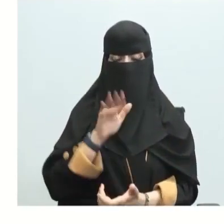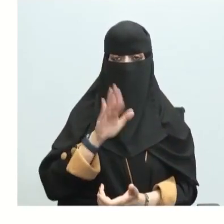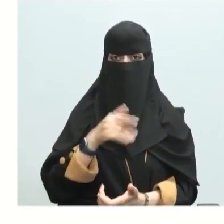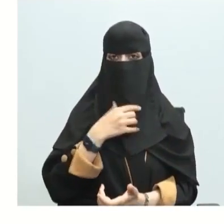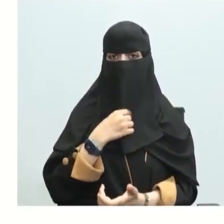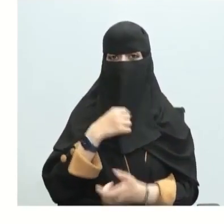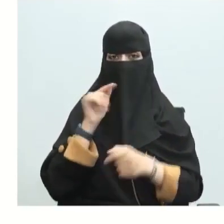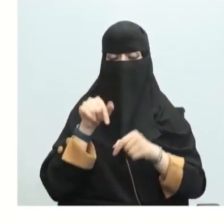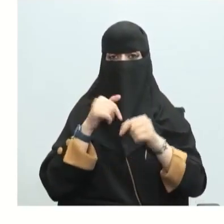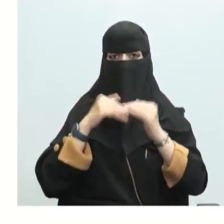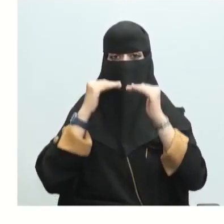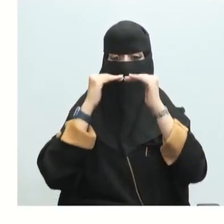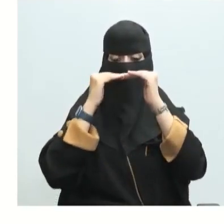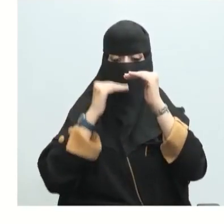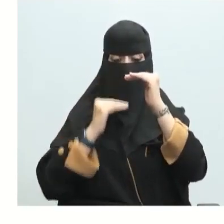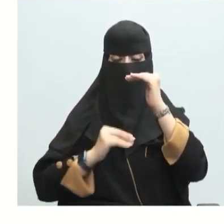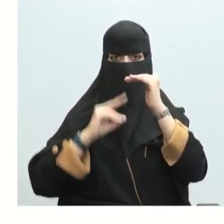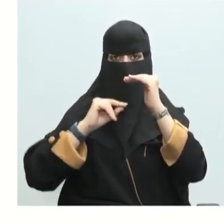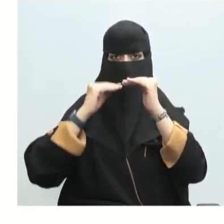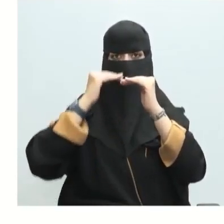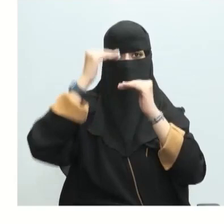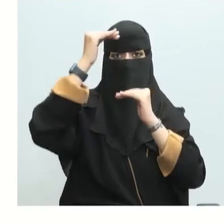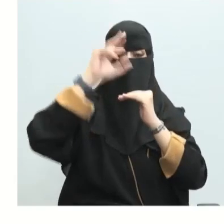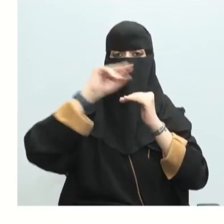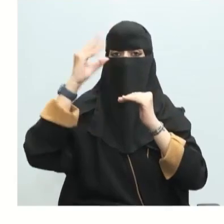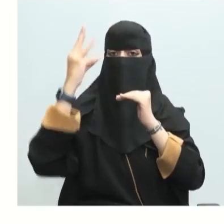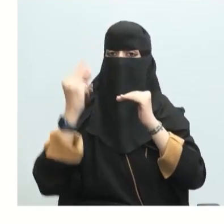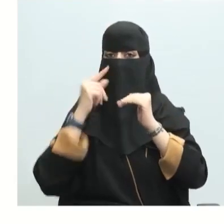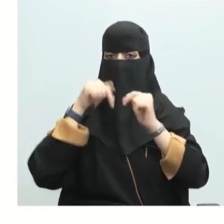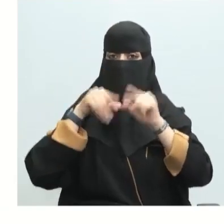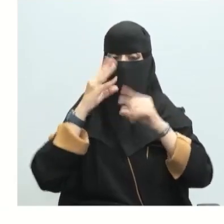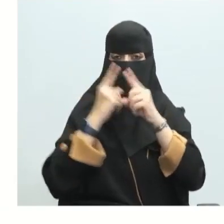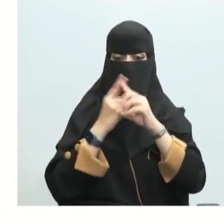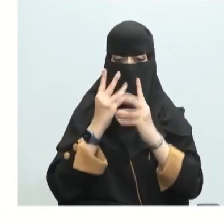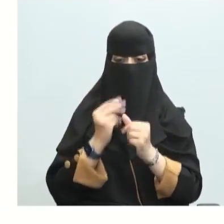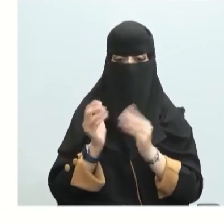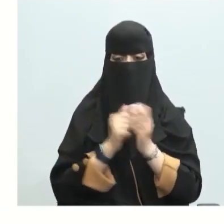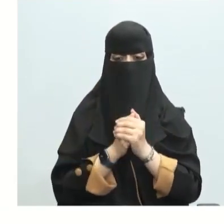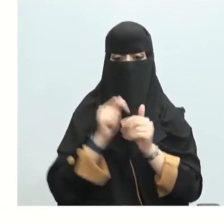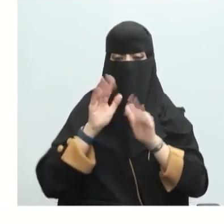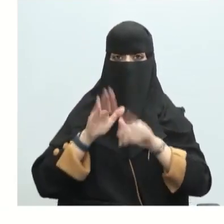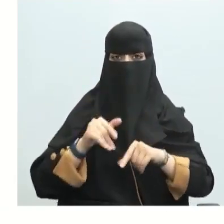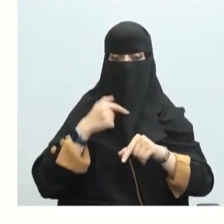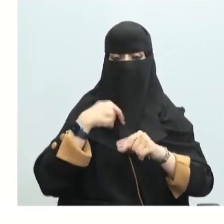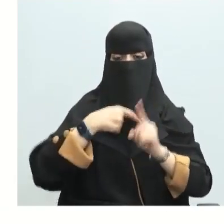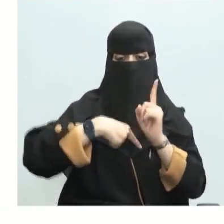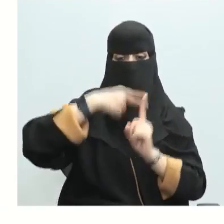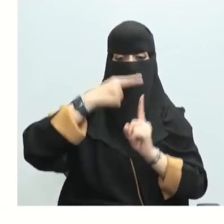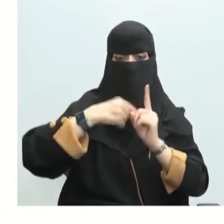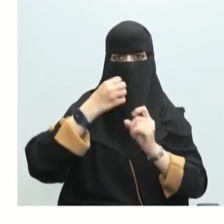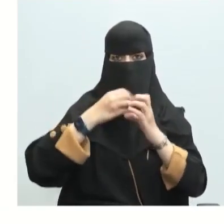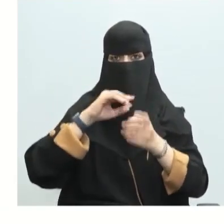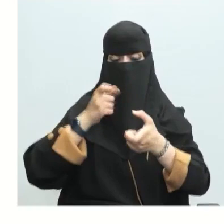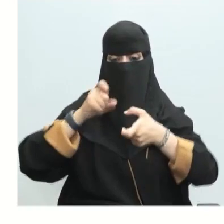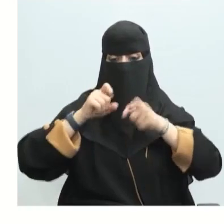هذا التدريج سيكون مشابه للتدريج لأرقام في الرياضيات كيف سنقوم بإيجاد حرارة